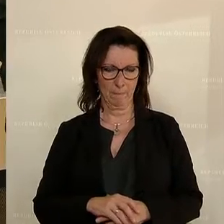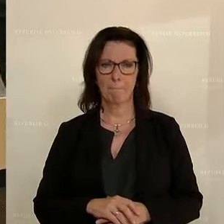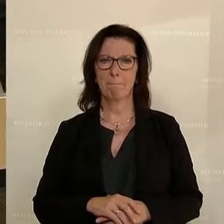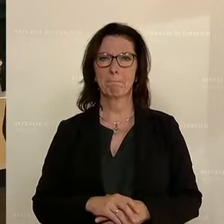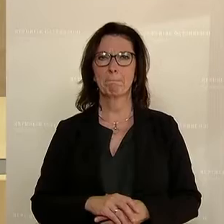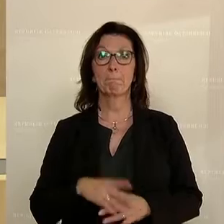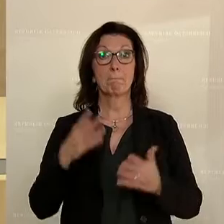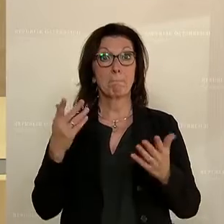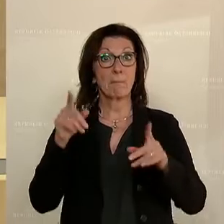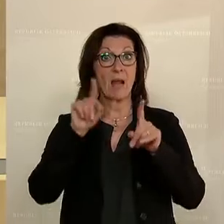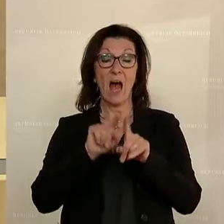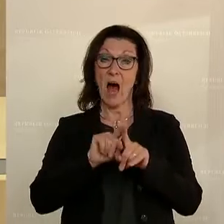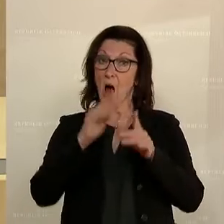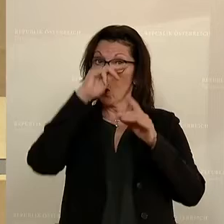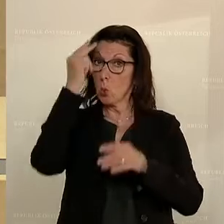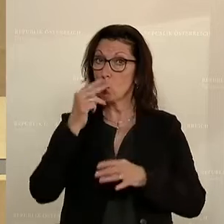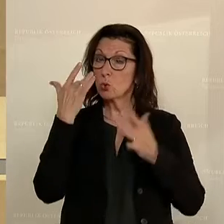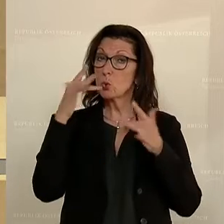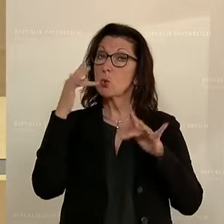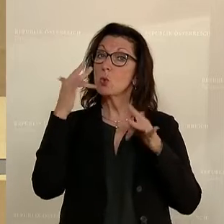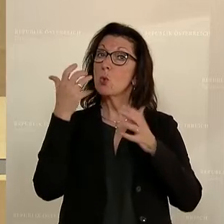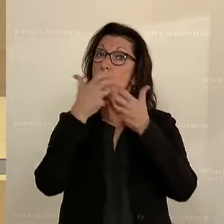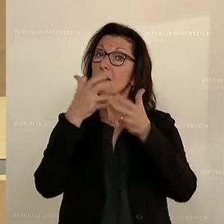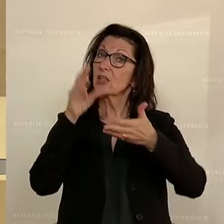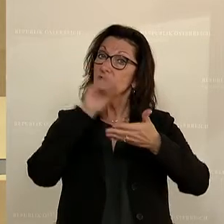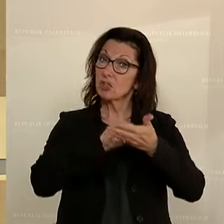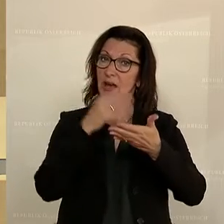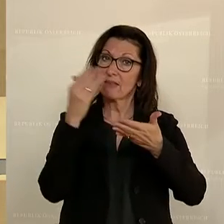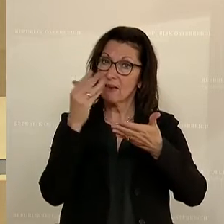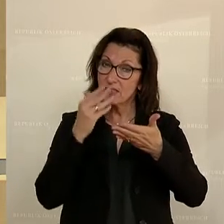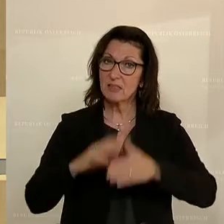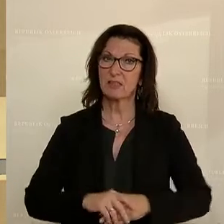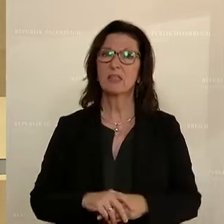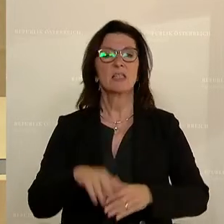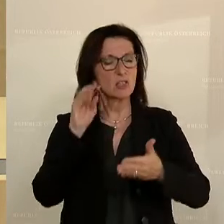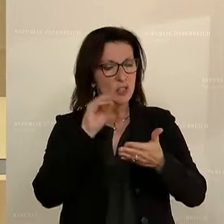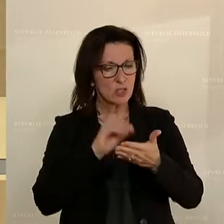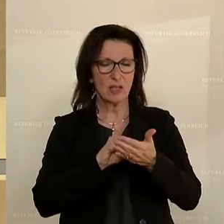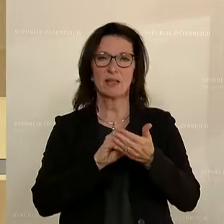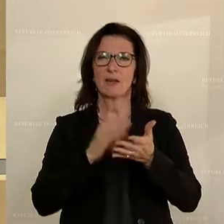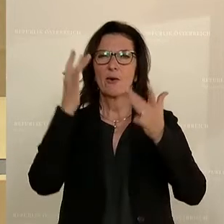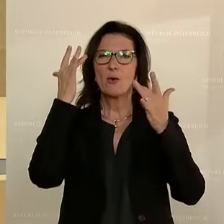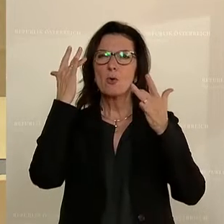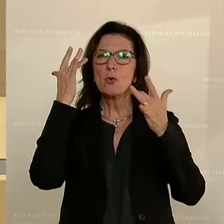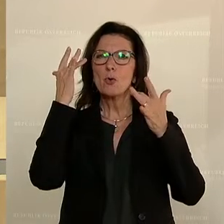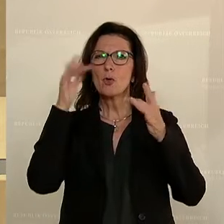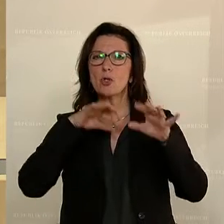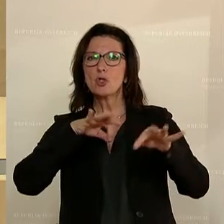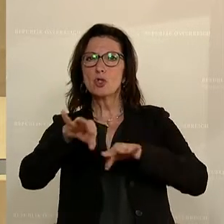Weiters weist dieser Kunst und Kulturbericht aber auch auf, nämlich auf die Wichtigkeit von kulturpolitischen